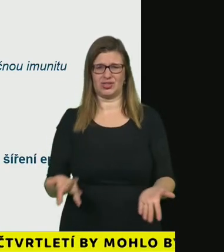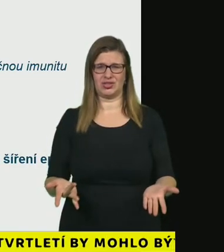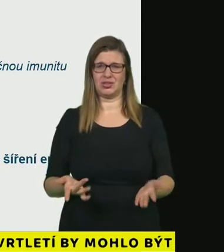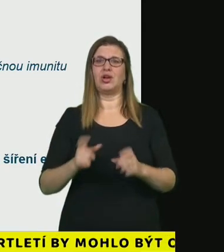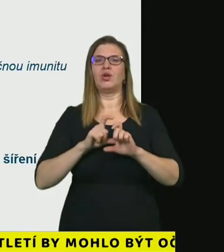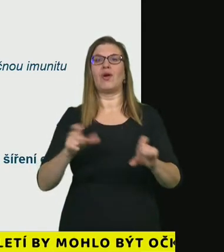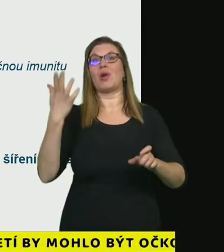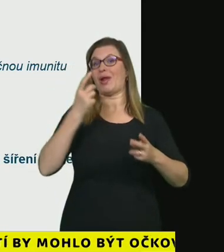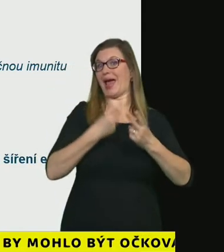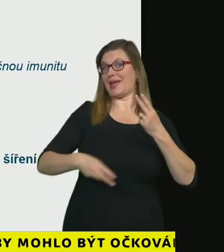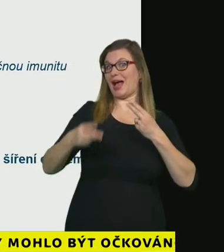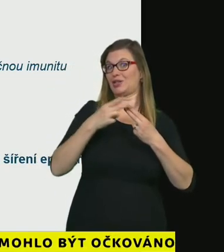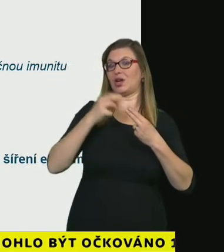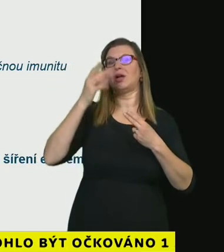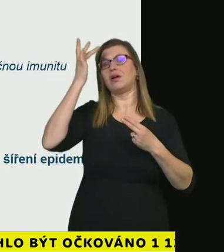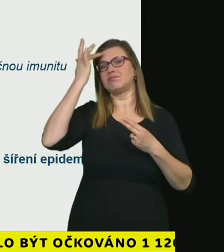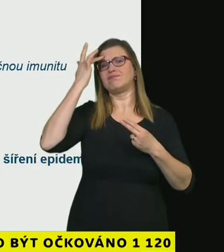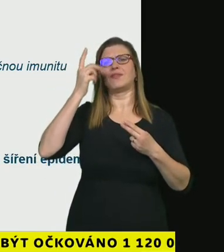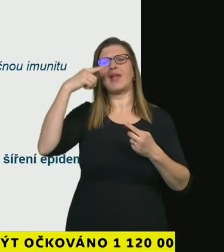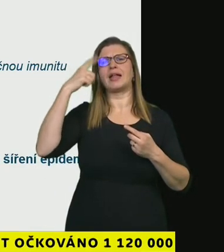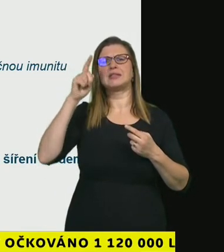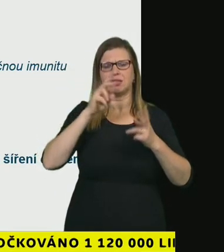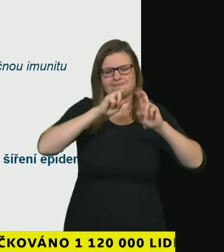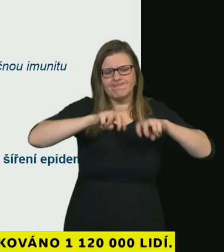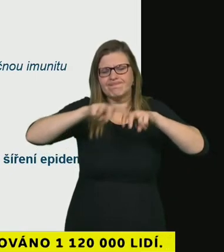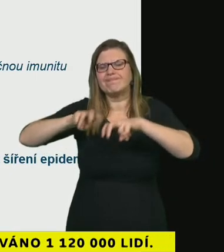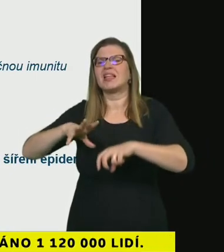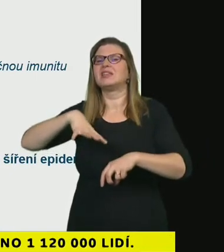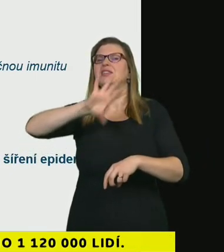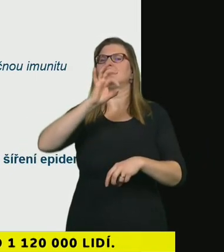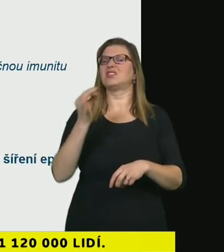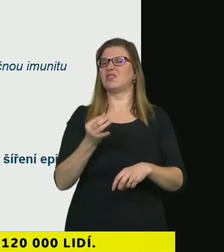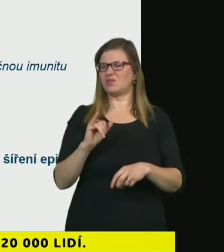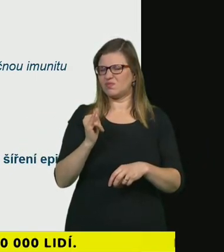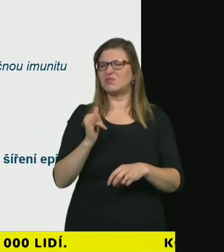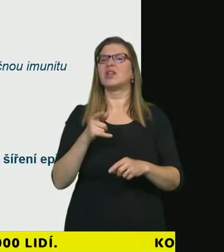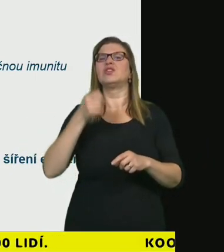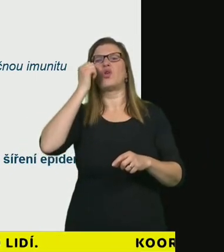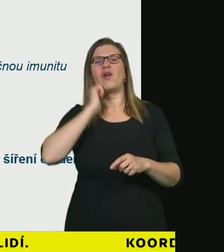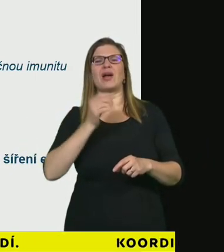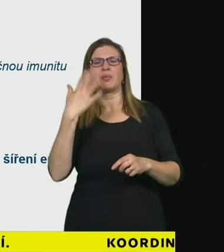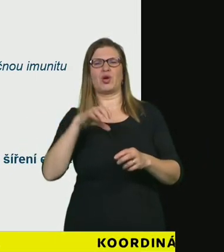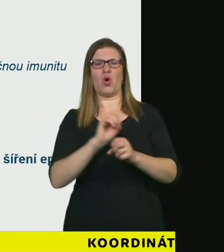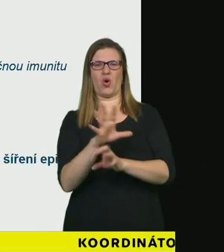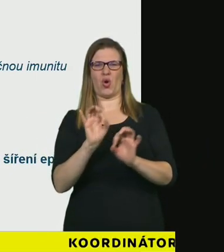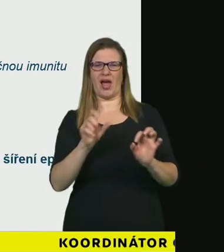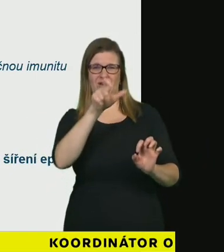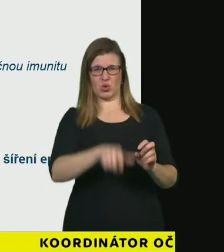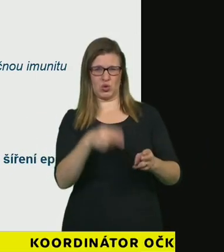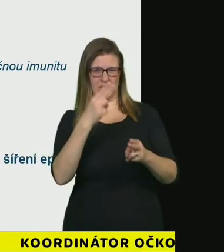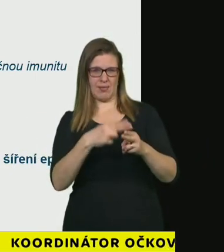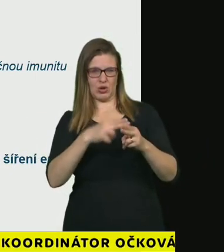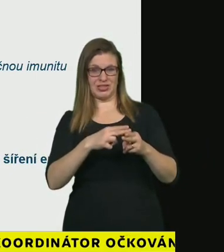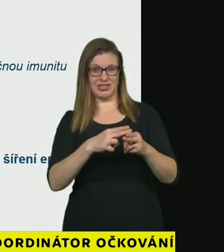není dlouhodobá ani trvalá a obvykle trvá jeden až tři měsíce očkovací látka vytvoří daleko